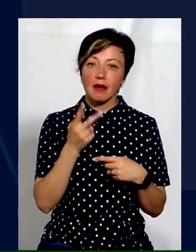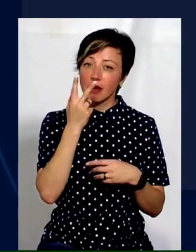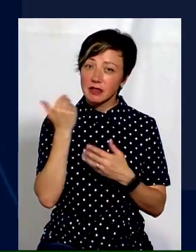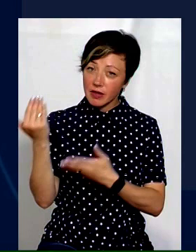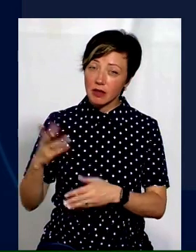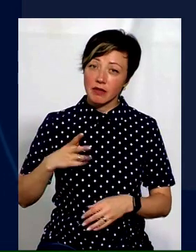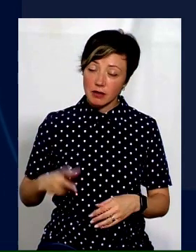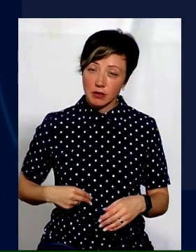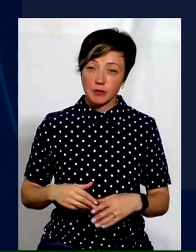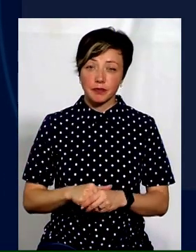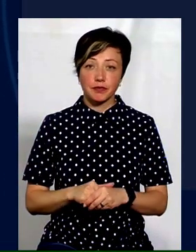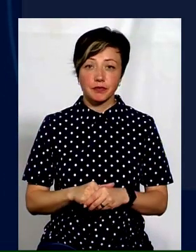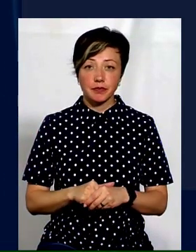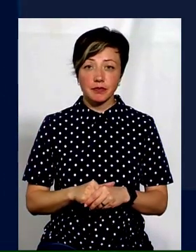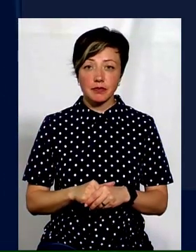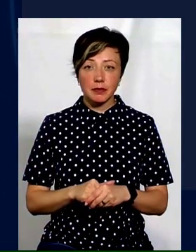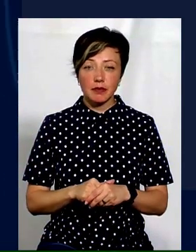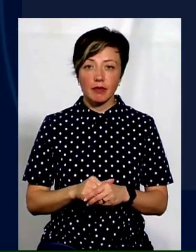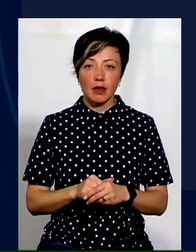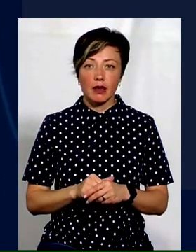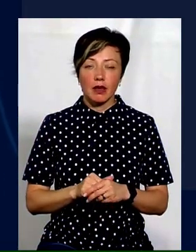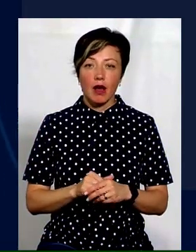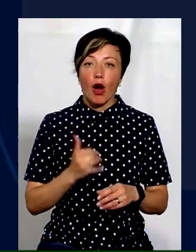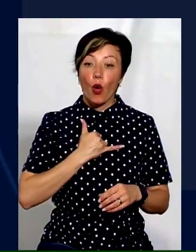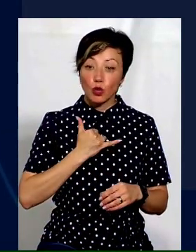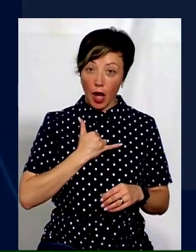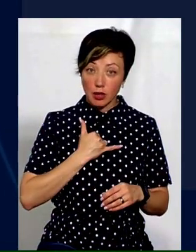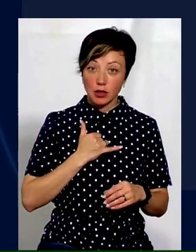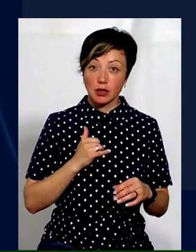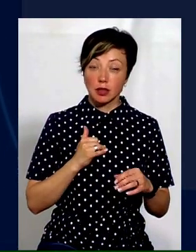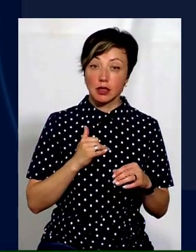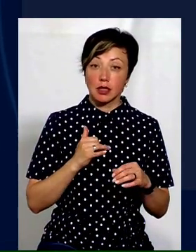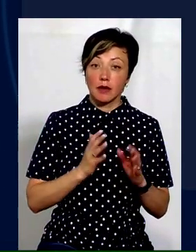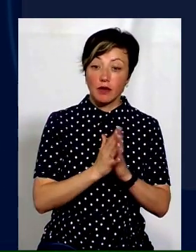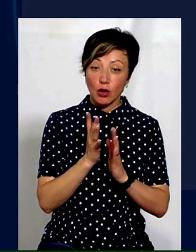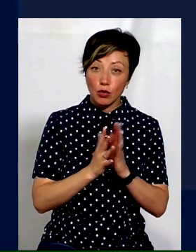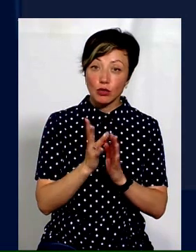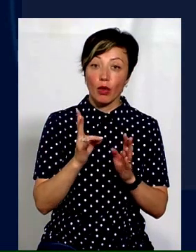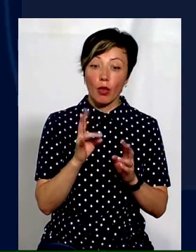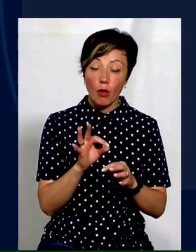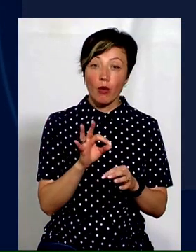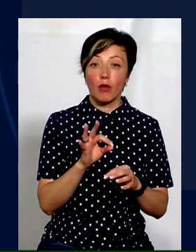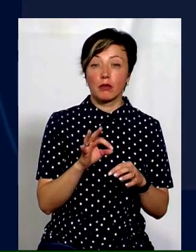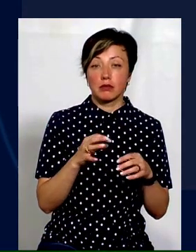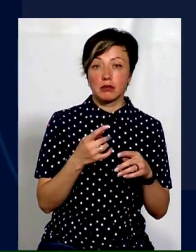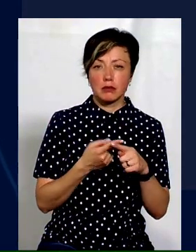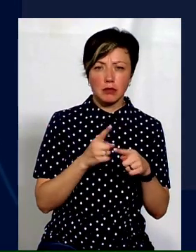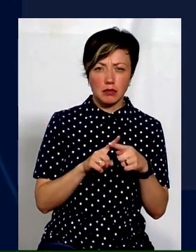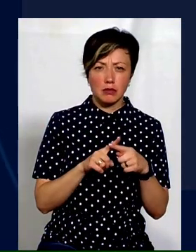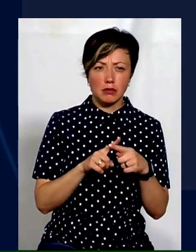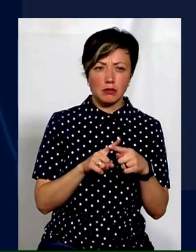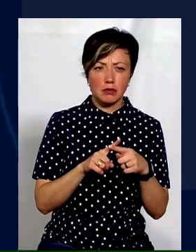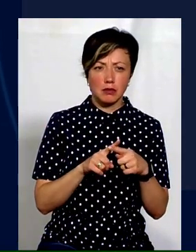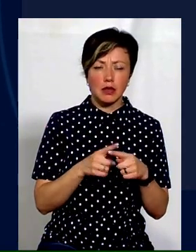Тому м'юдер і цей максимальний, що вирощується в нас, то вони там здобувають ринок, але здобувають його поступово. Якщо таки це сенсі коралу, то